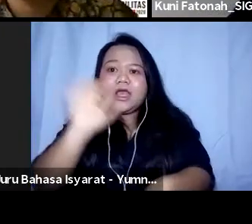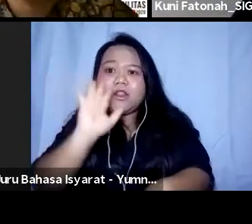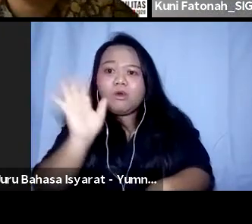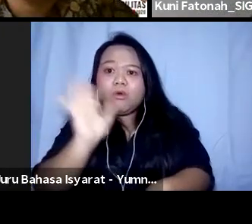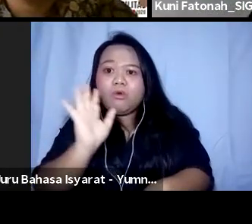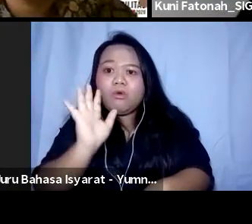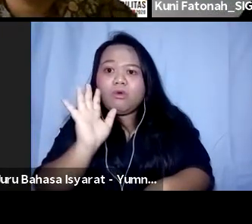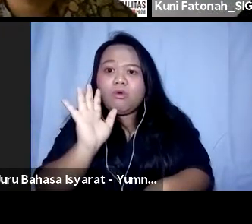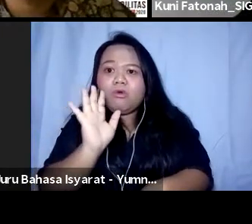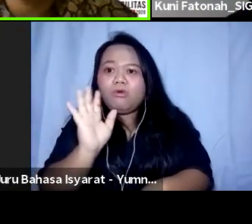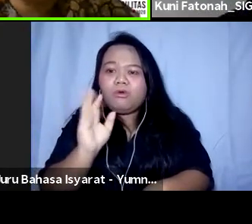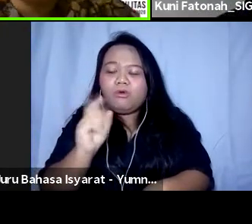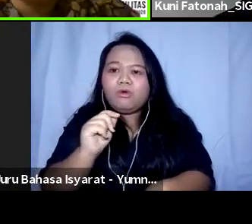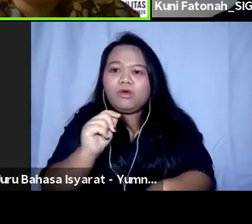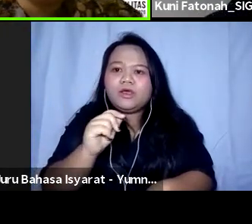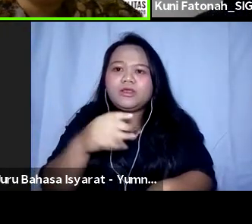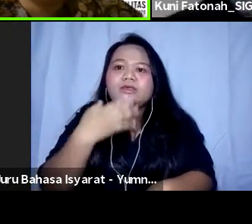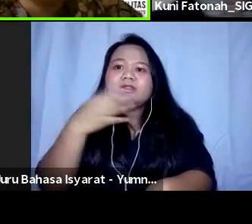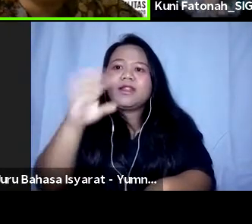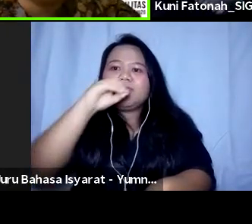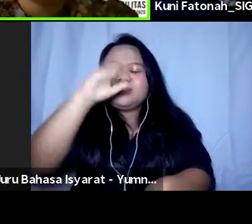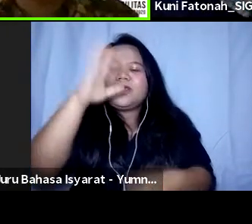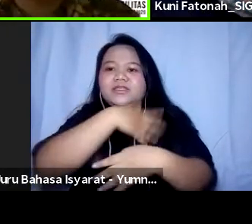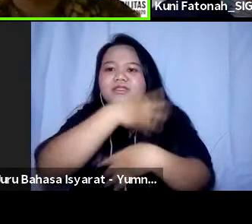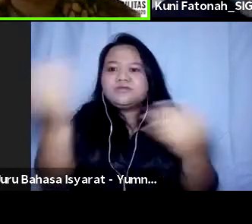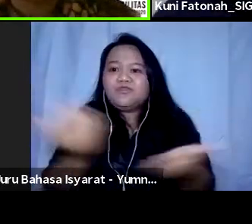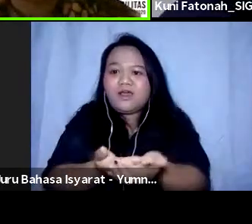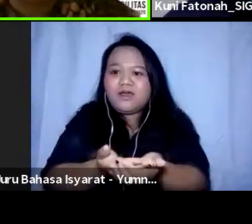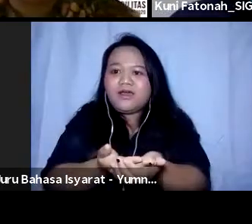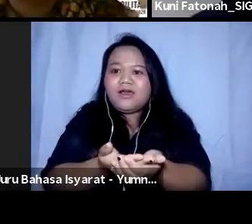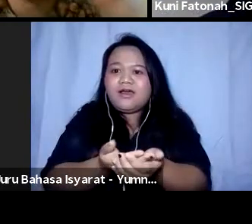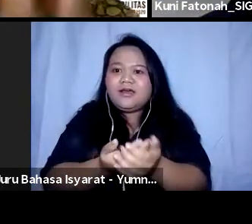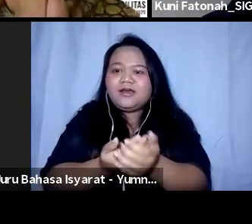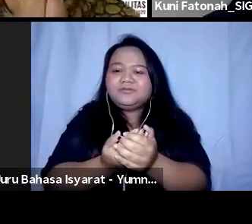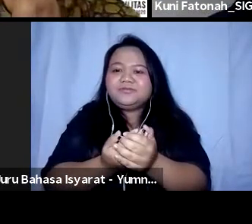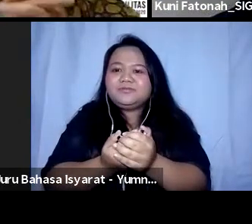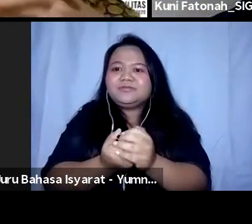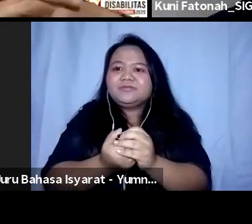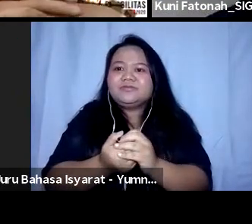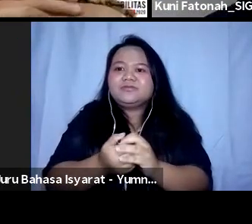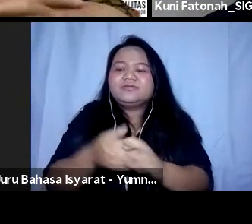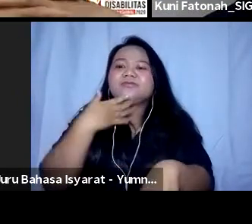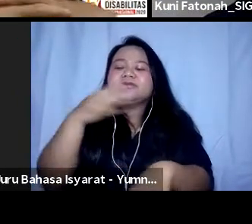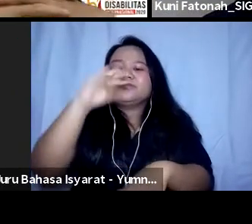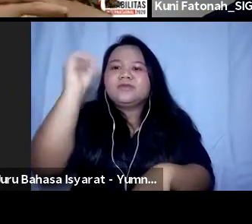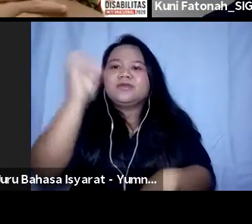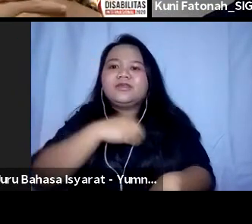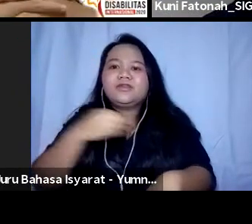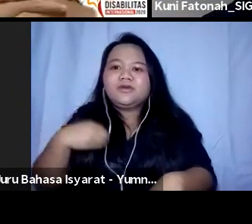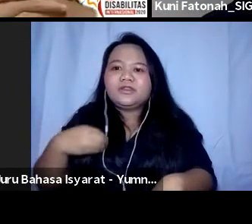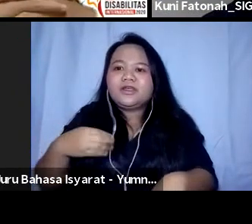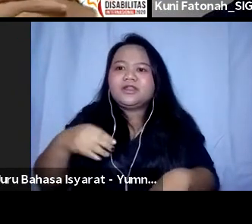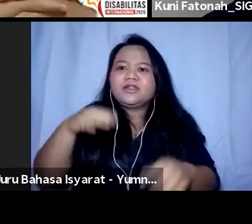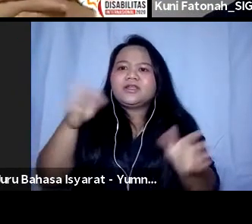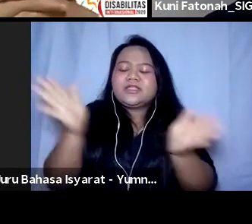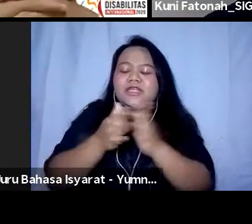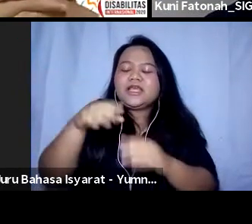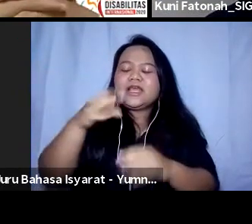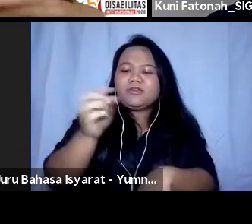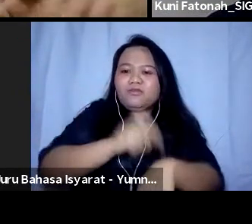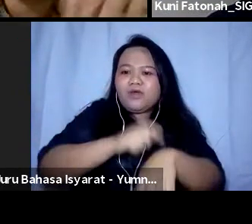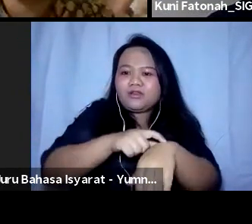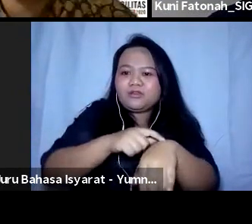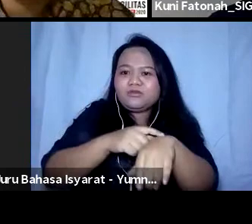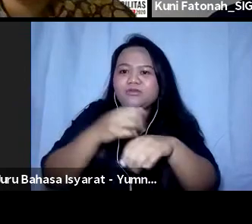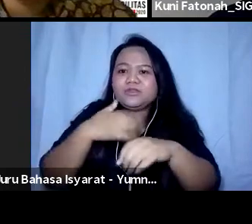Sari. Selamat pagi semua. Selamat pagi dok. Baik, mempersingkat waktu, saya